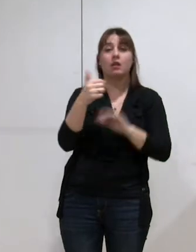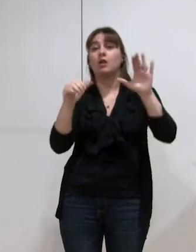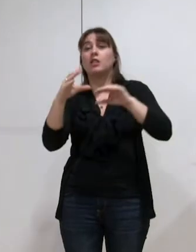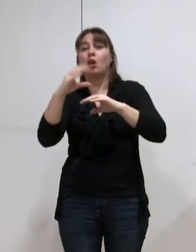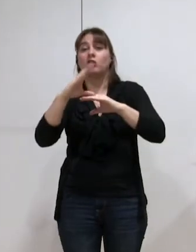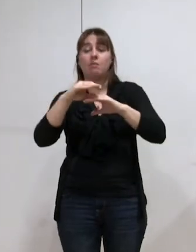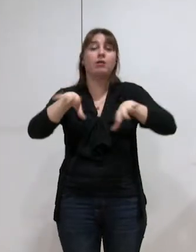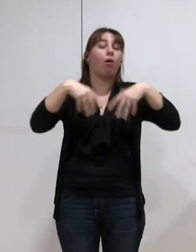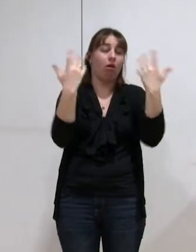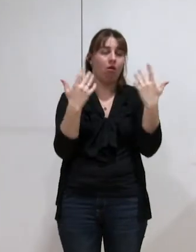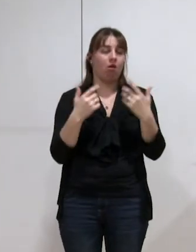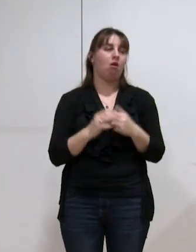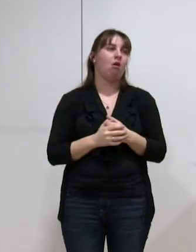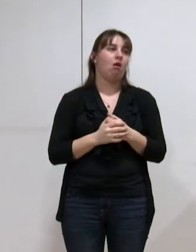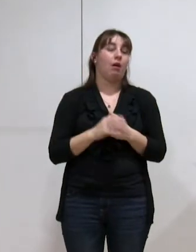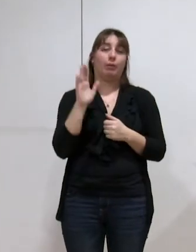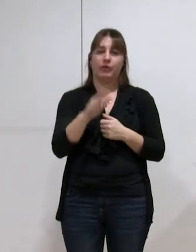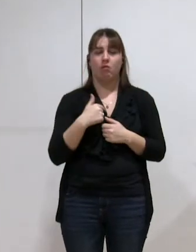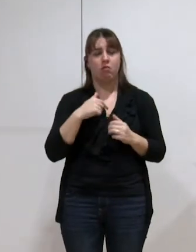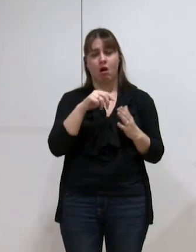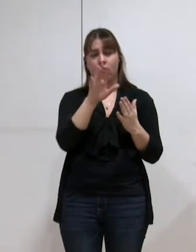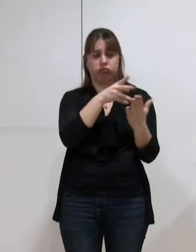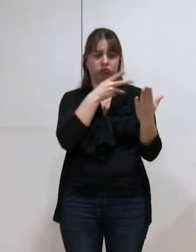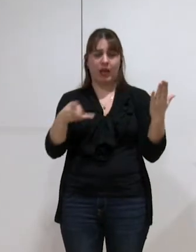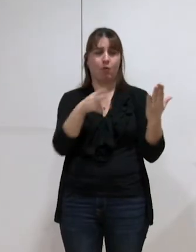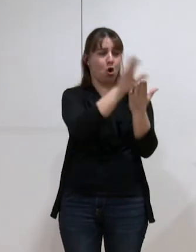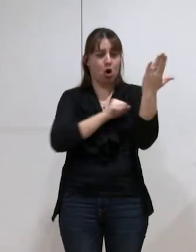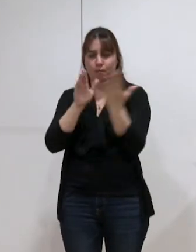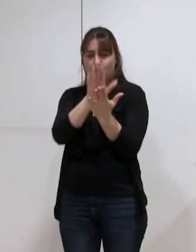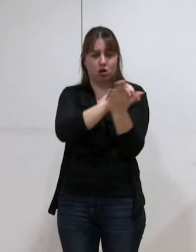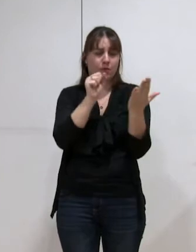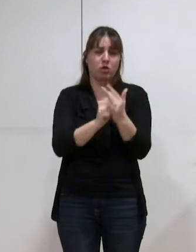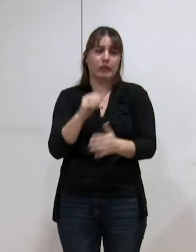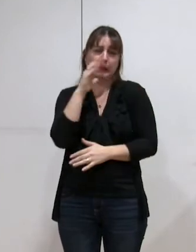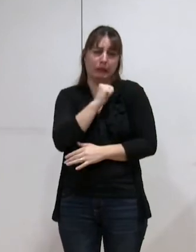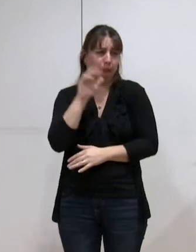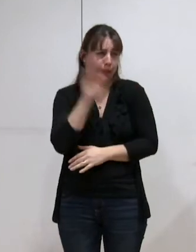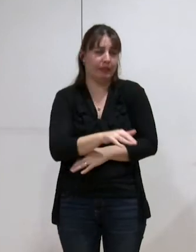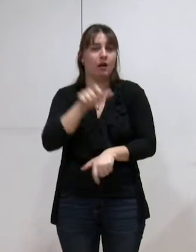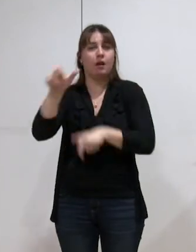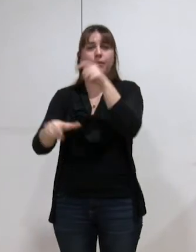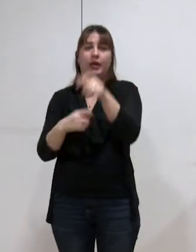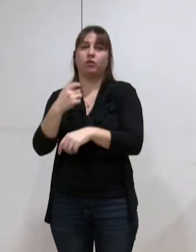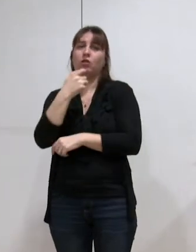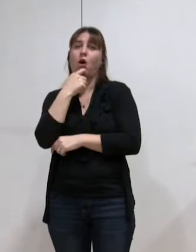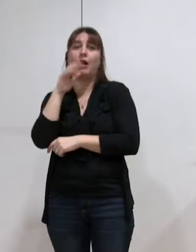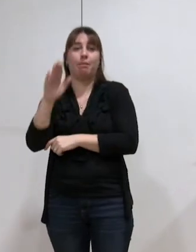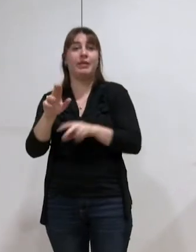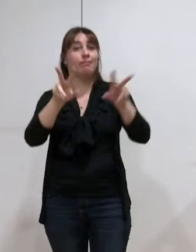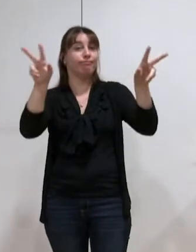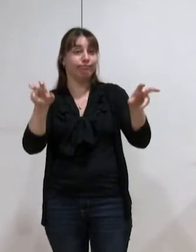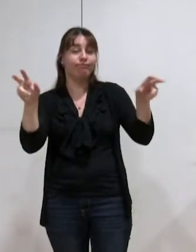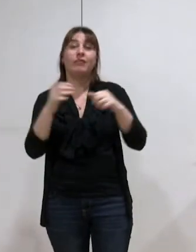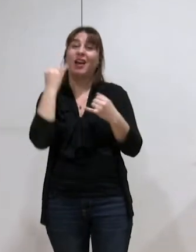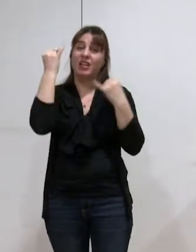je n'aime pas beaucoup les copier-coller et les tableaux Excel et comme disent nos amis anglais, garbage in, garbage out. Si vous rentrez quelque